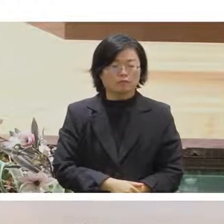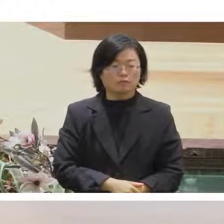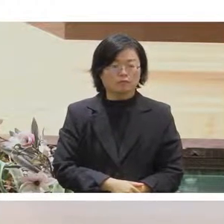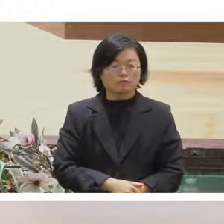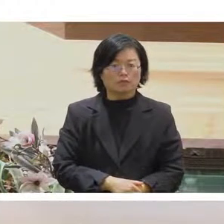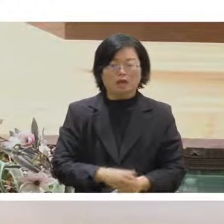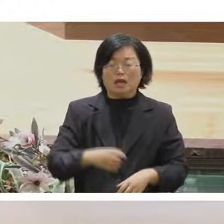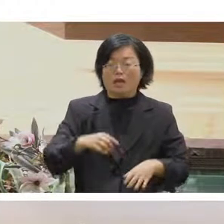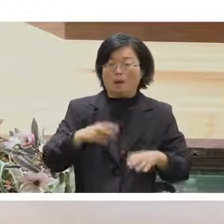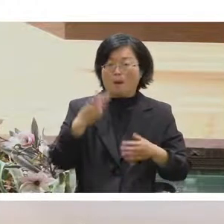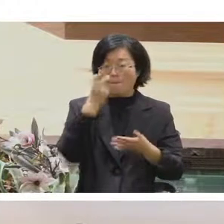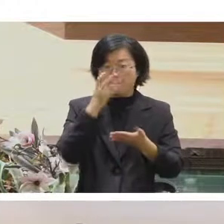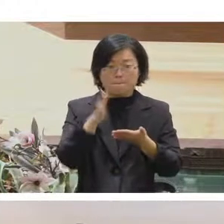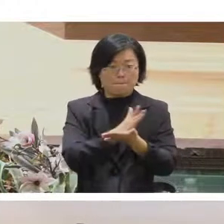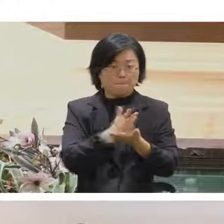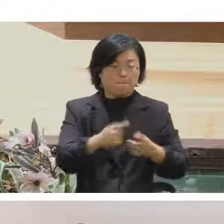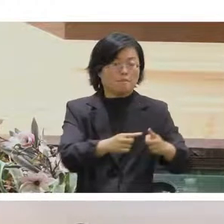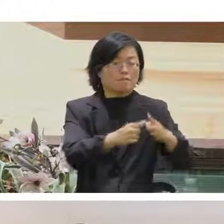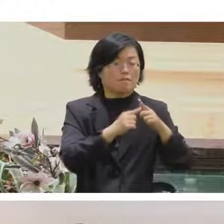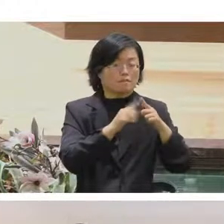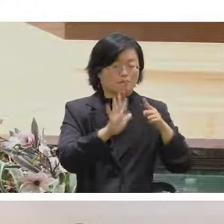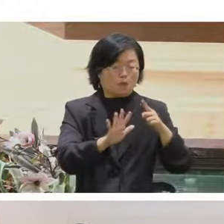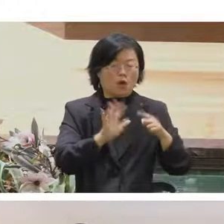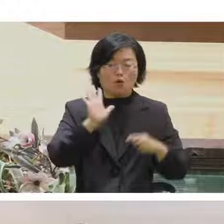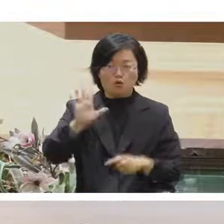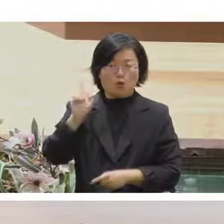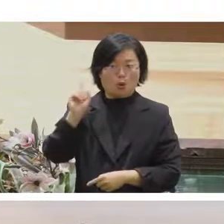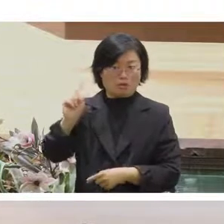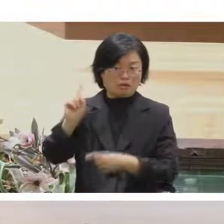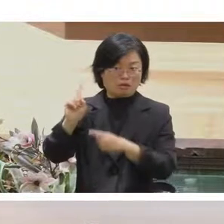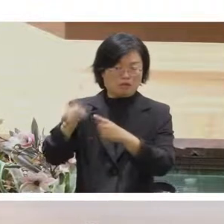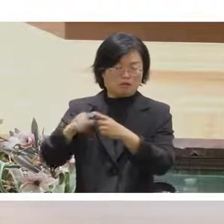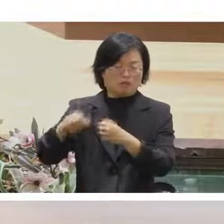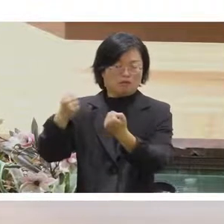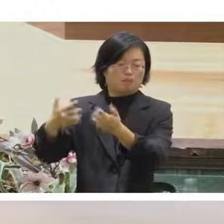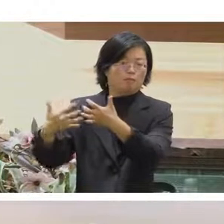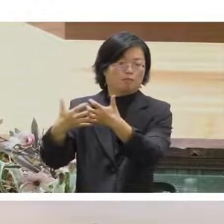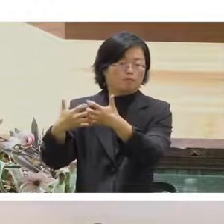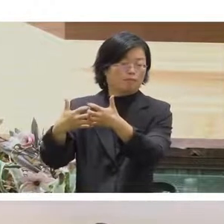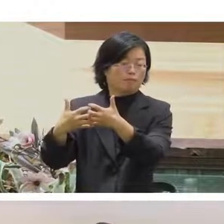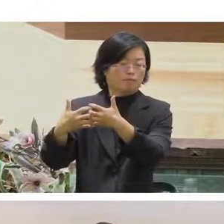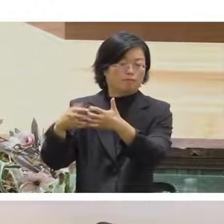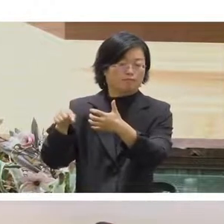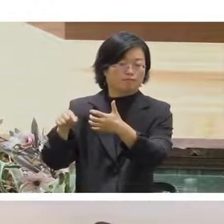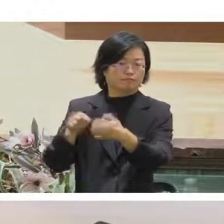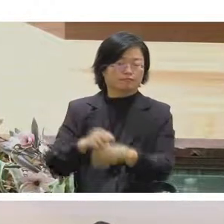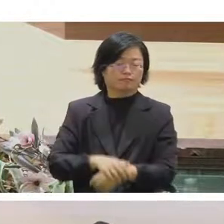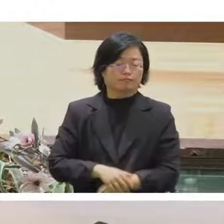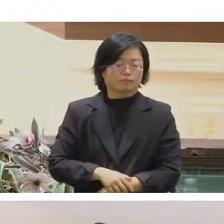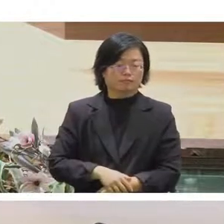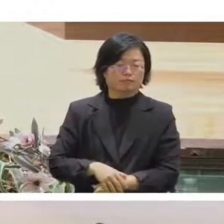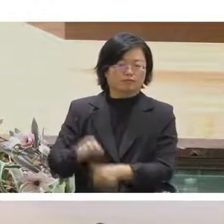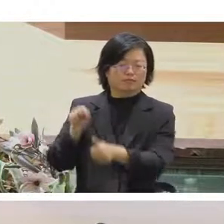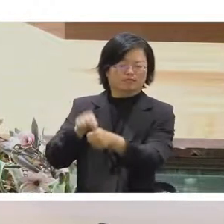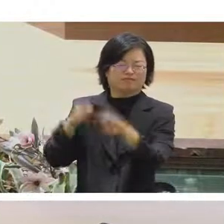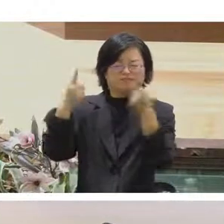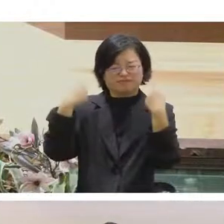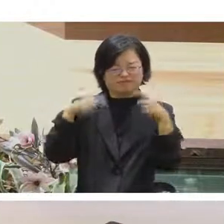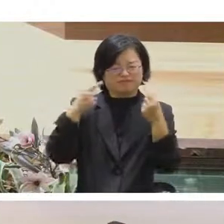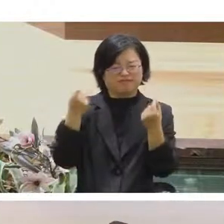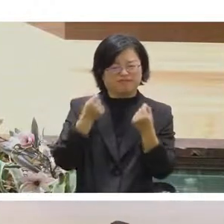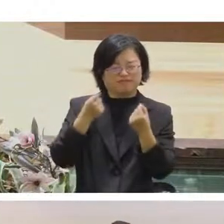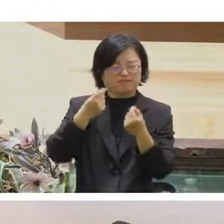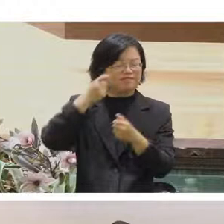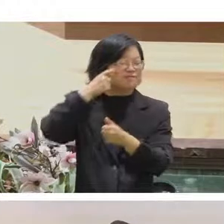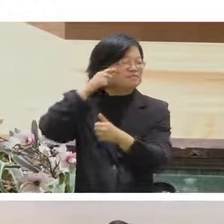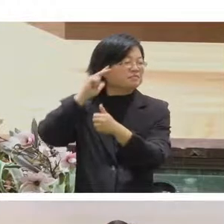就是在現場但是我們其中有個評審是遠在美國的教授這樣子然後他常常就會被像是被排擠的小朋友